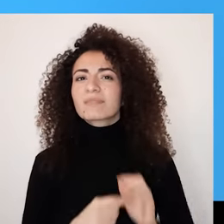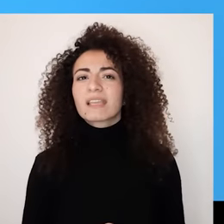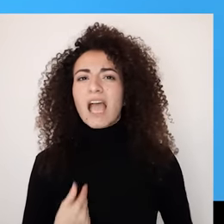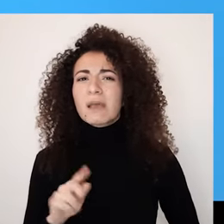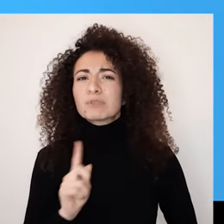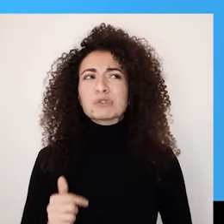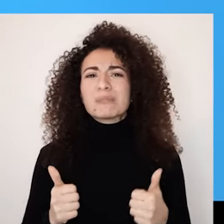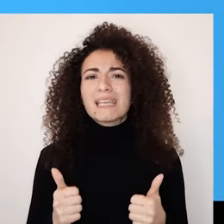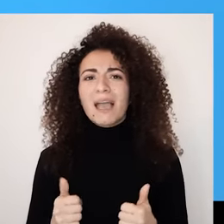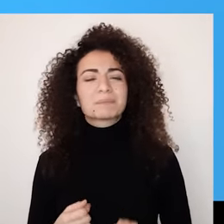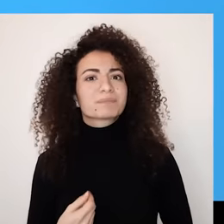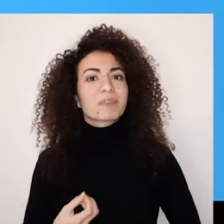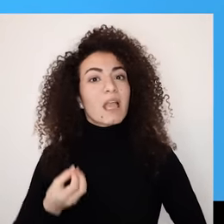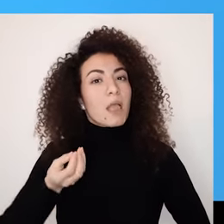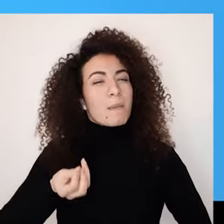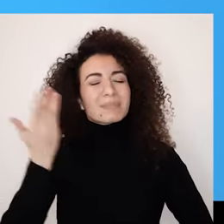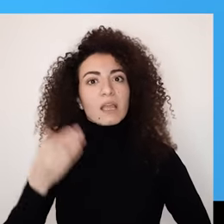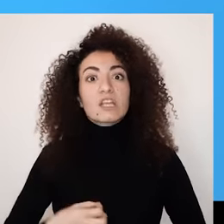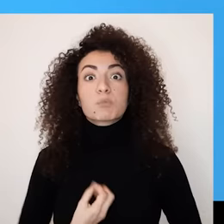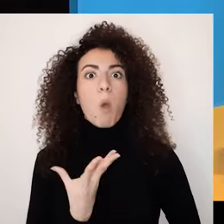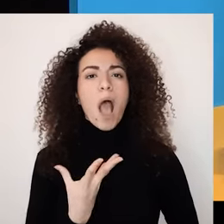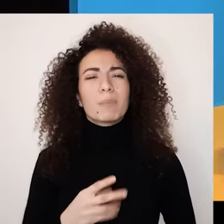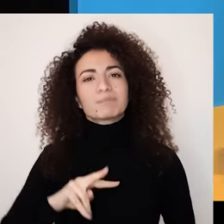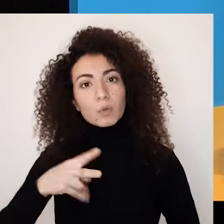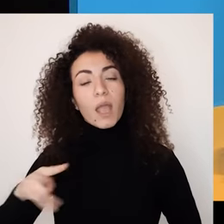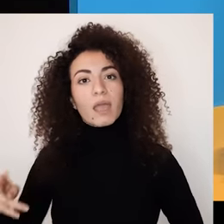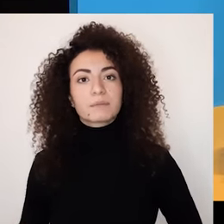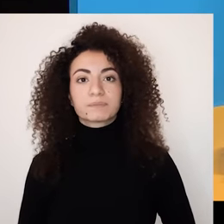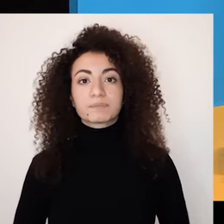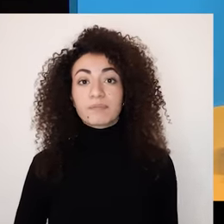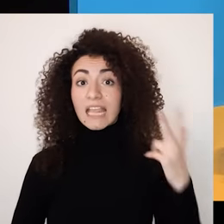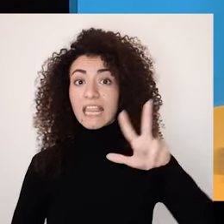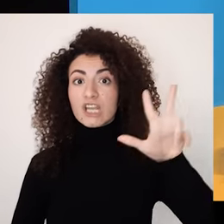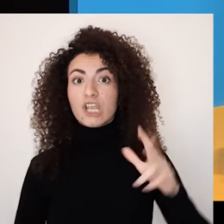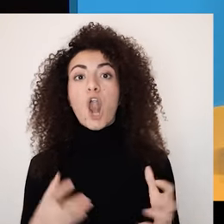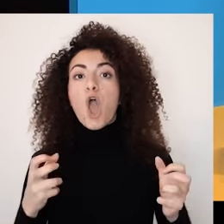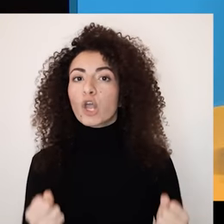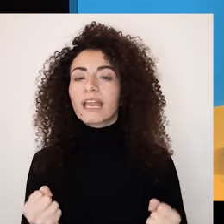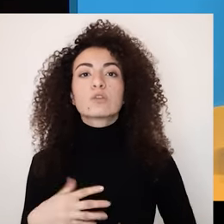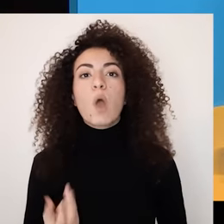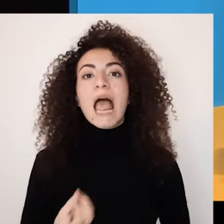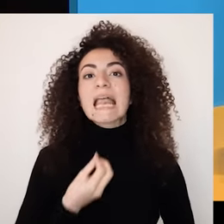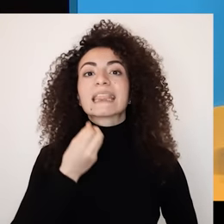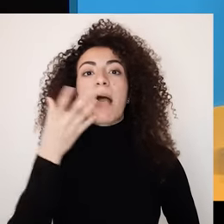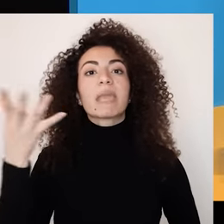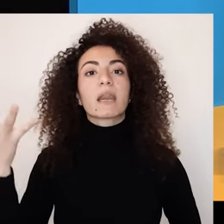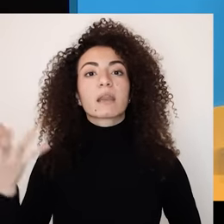وبتجاهل طاقتنا وقدراتنا مواهبنا ثالثا القدرة على التعبير والمقصود هو التعبير